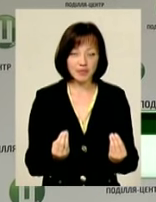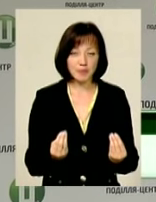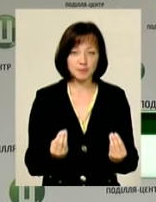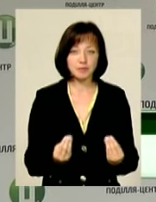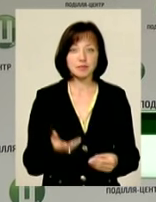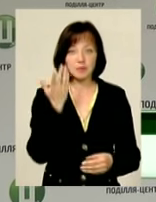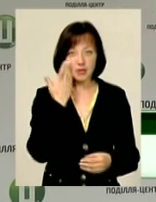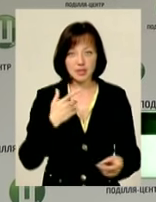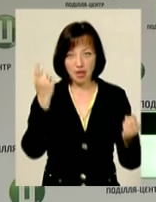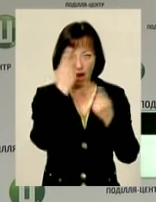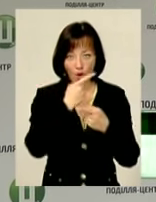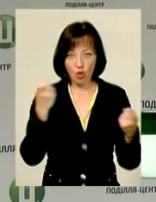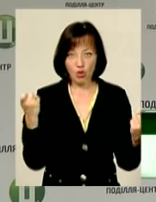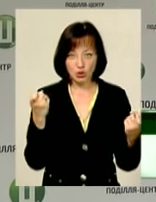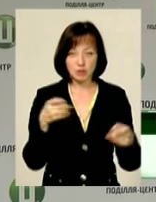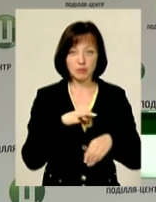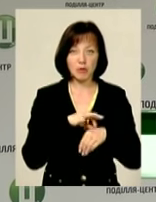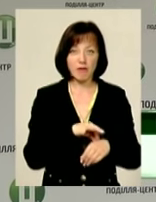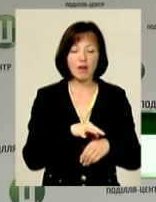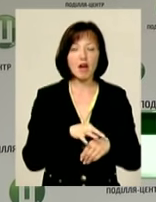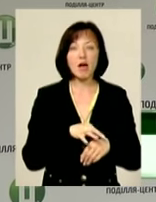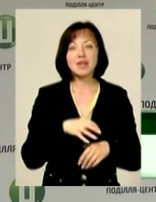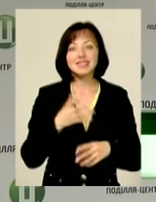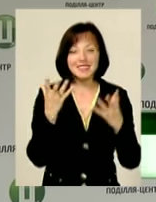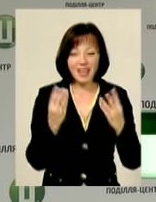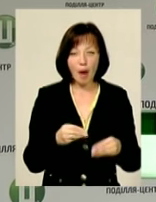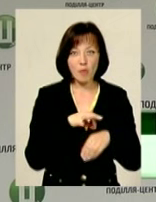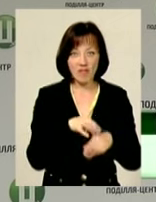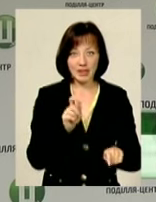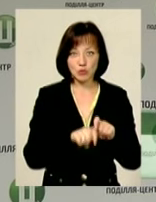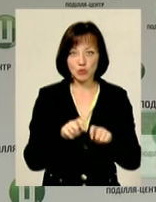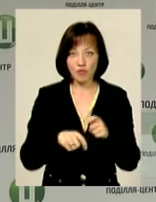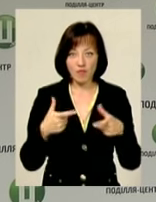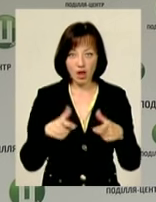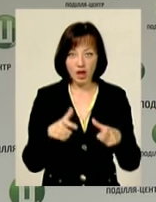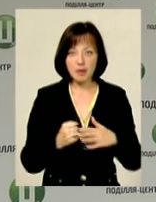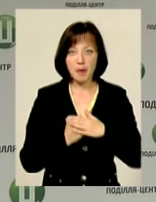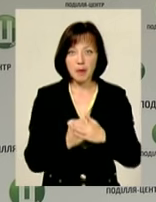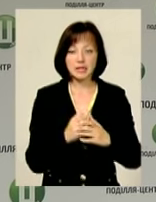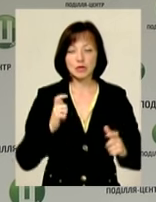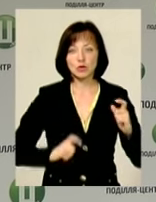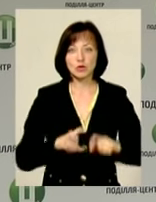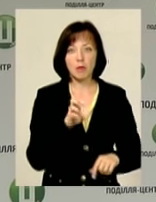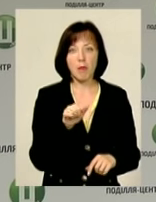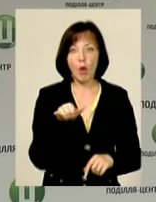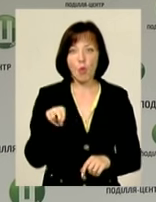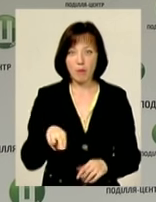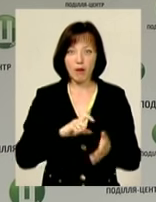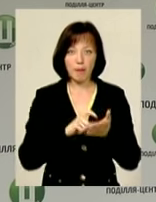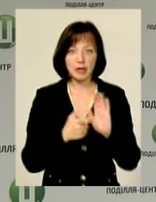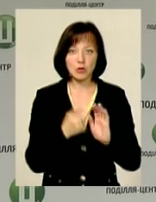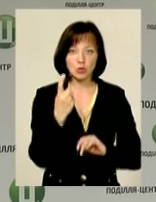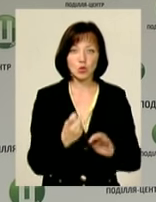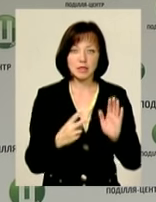дня проведення тестування, подаються на базі інституту МАУП, кабінет 107